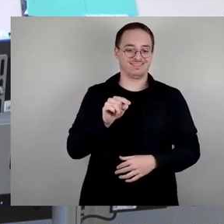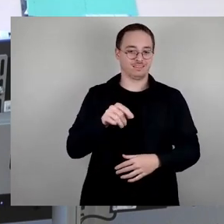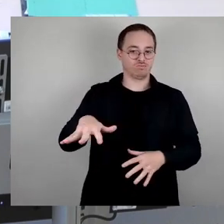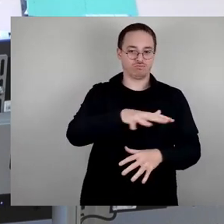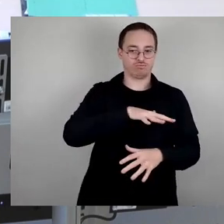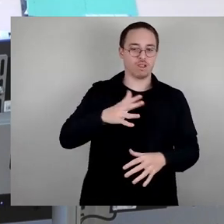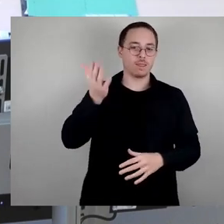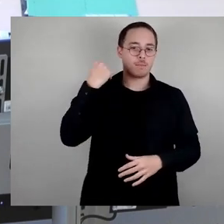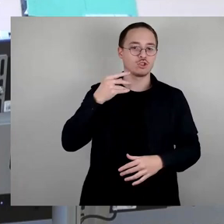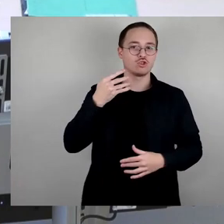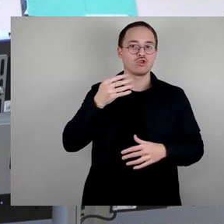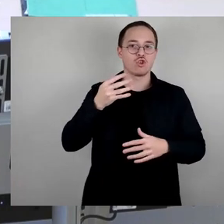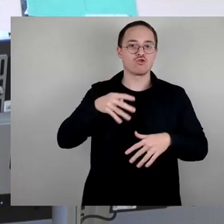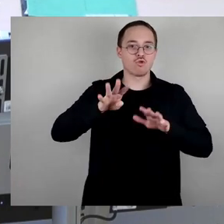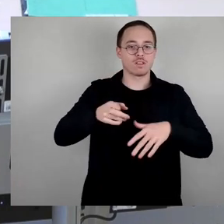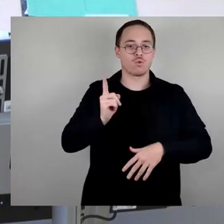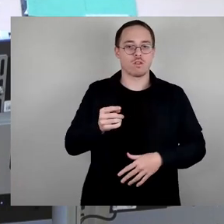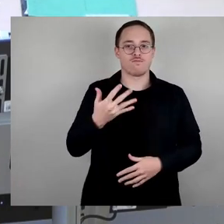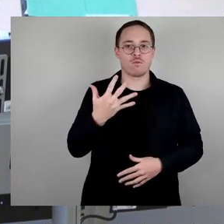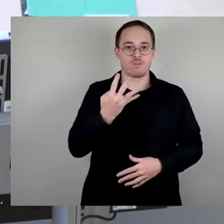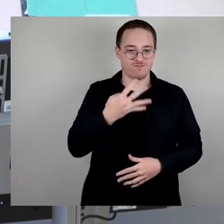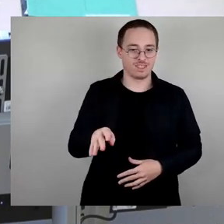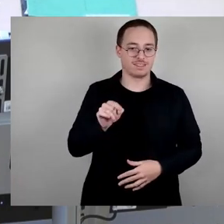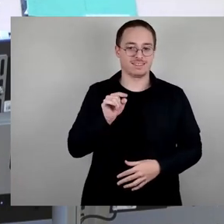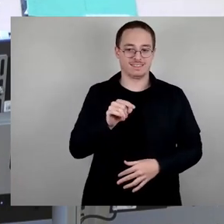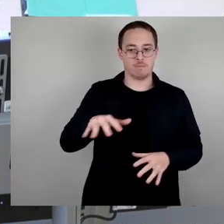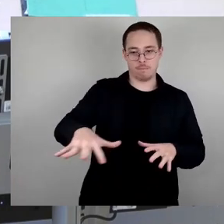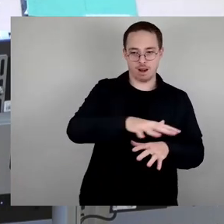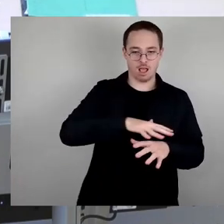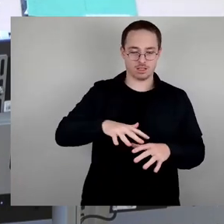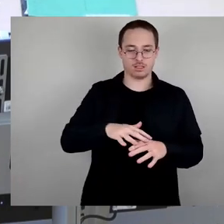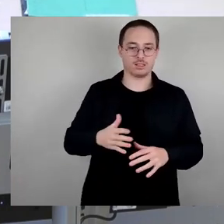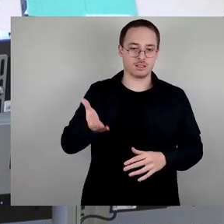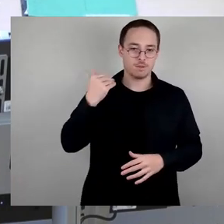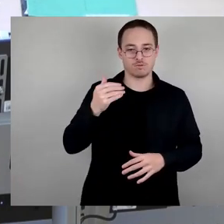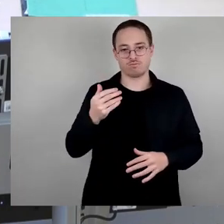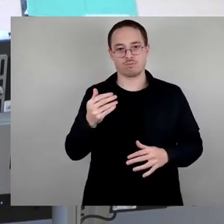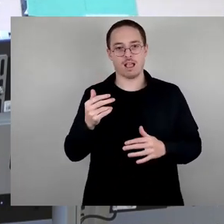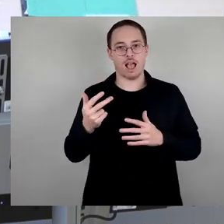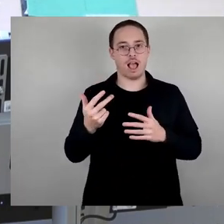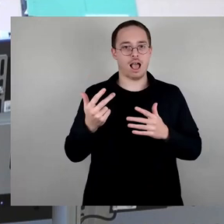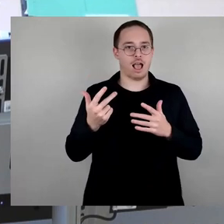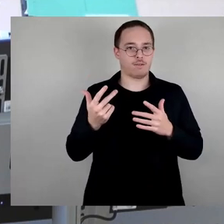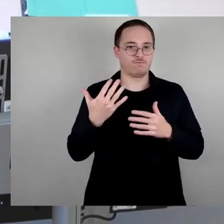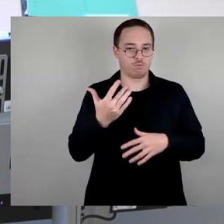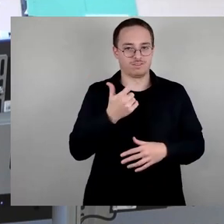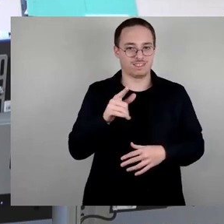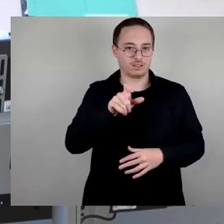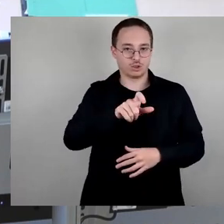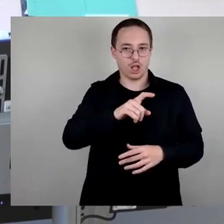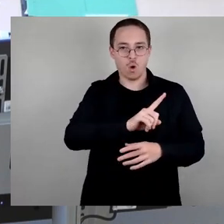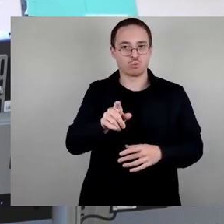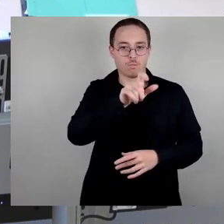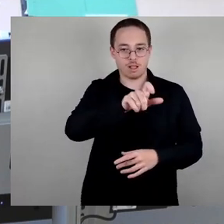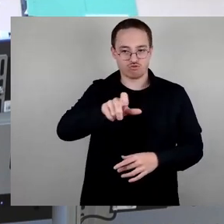.865 Menschen verbrannt. Ihre Asche wurde auf dem Heidefriedhof in einem Massengrab beigesetzt. Sie waren